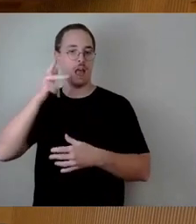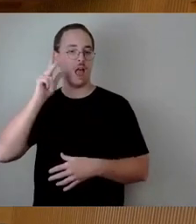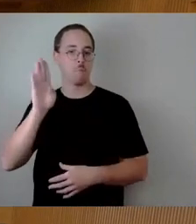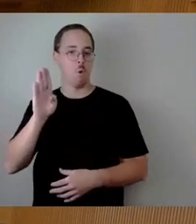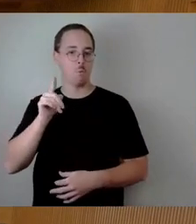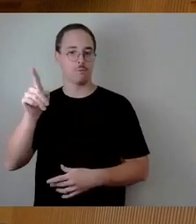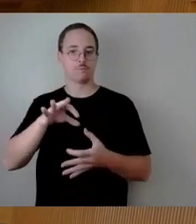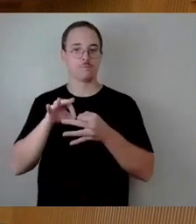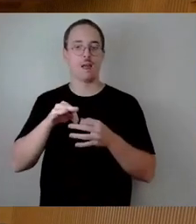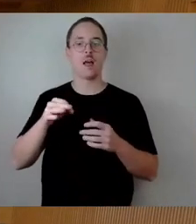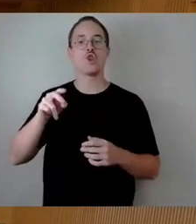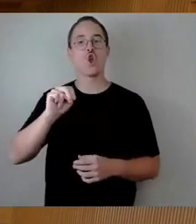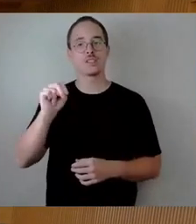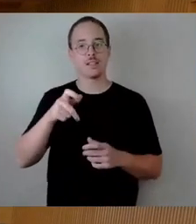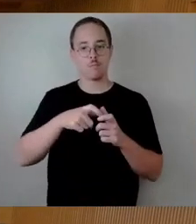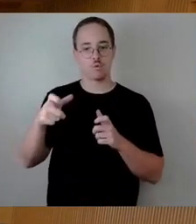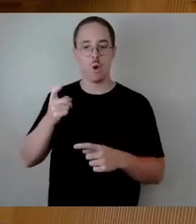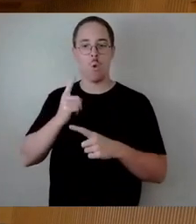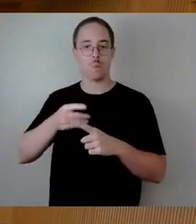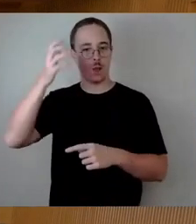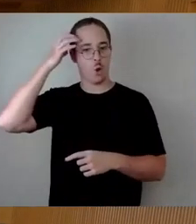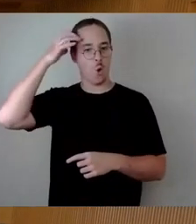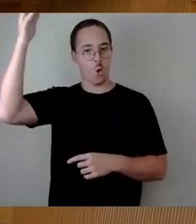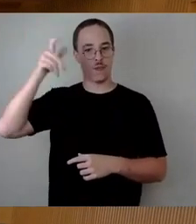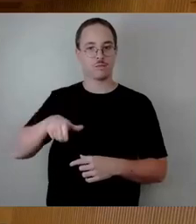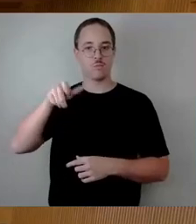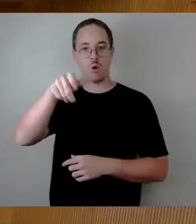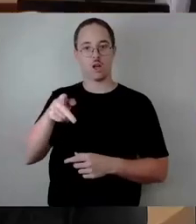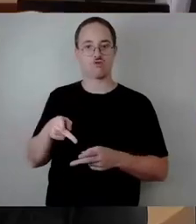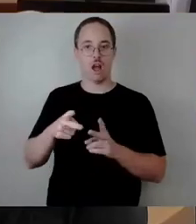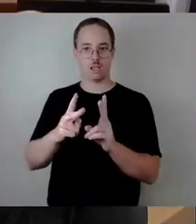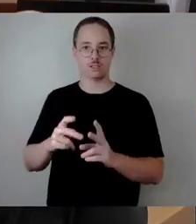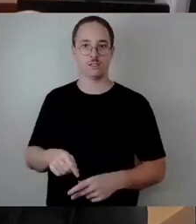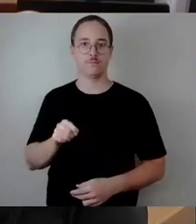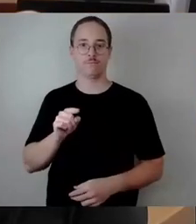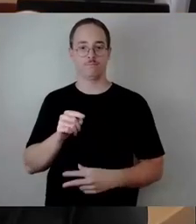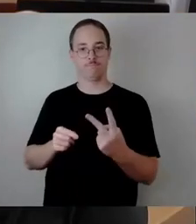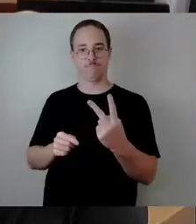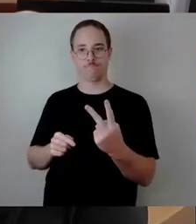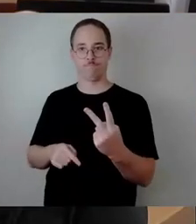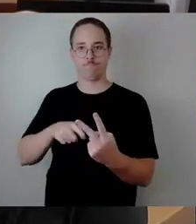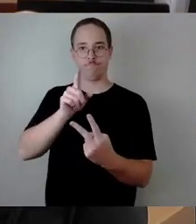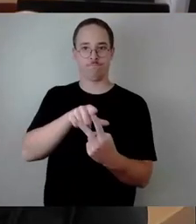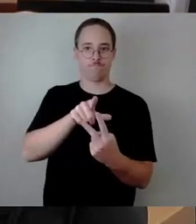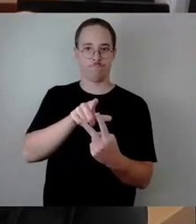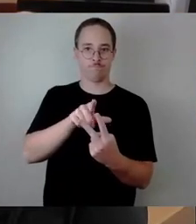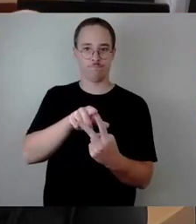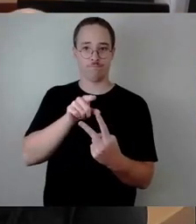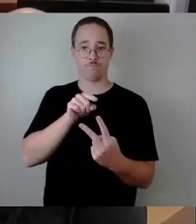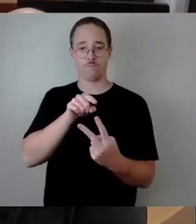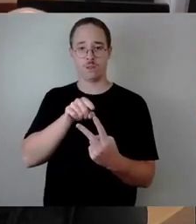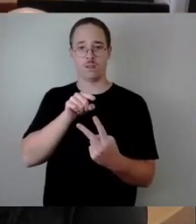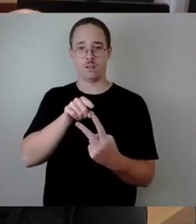Königsbrücker Straße. Konkrete Fragen dazu, werden die beiden Brücken jetzt nochmal